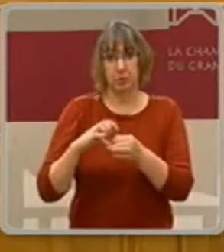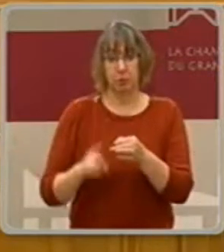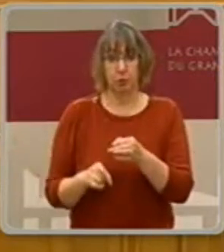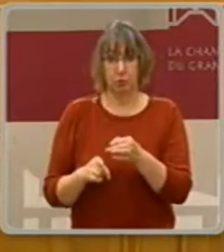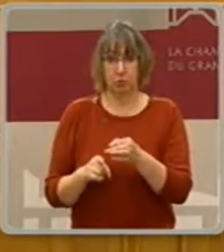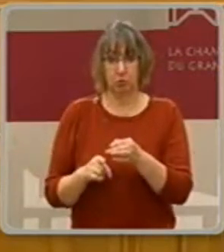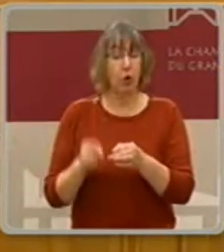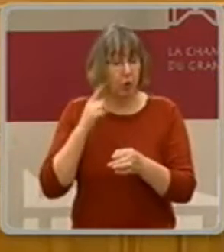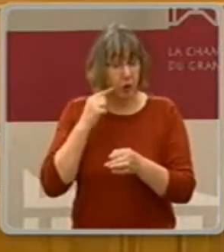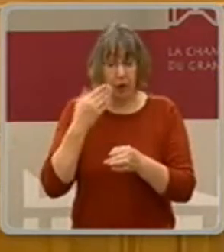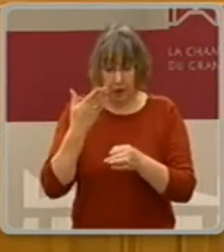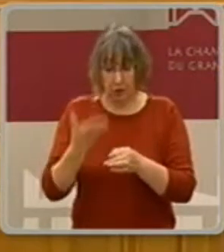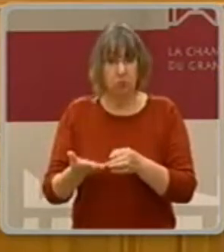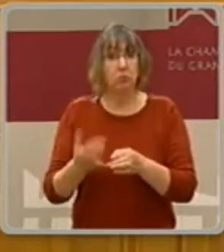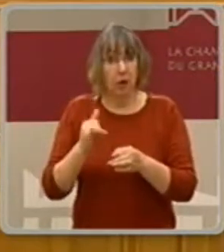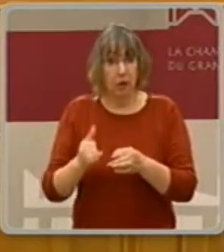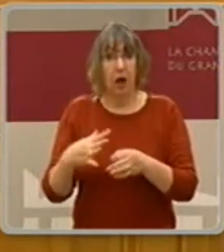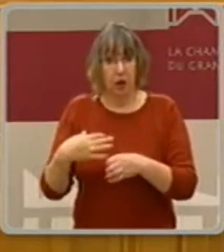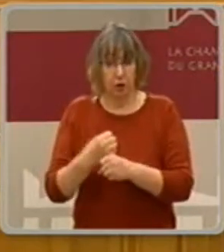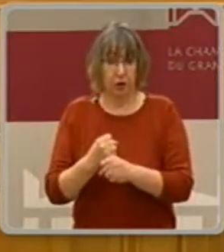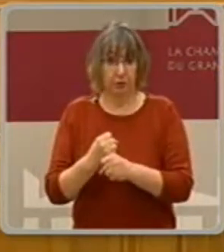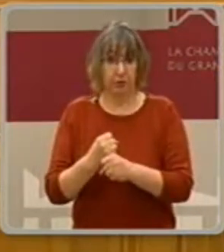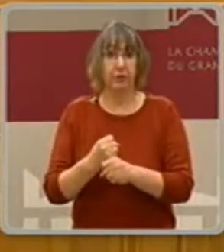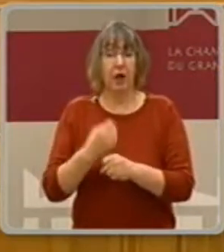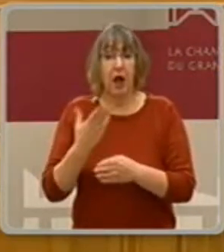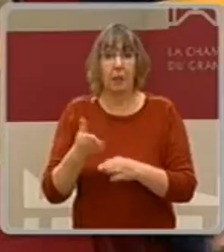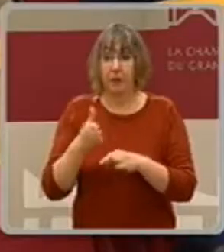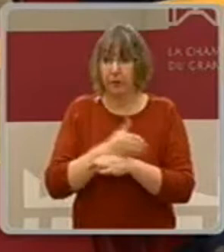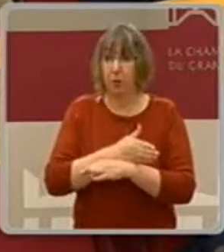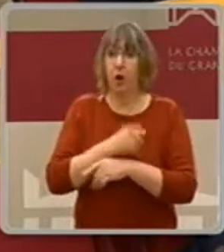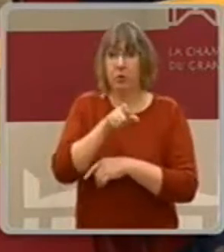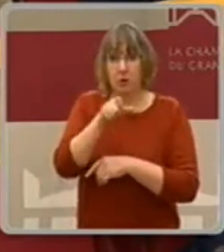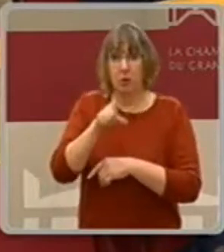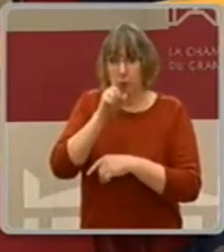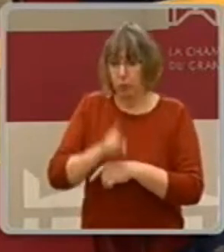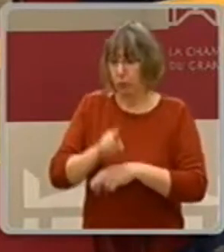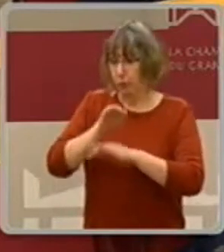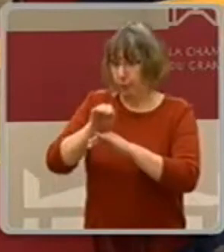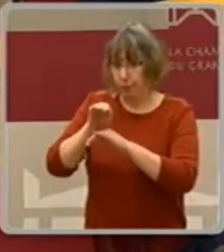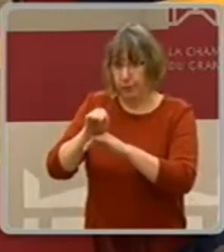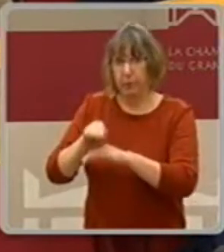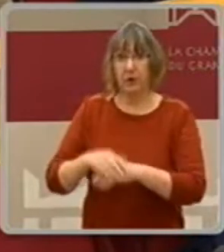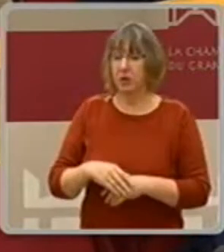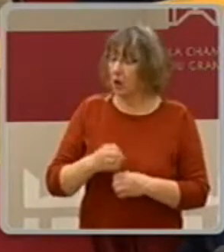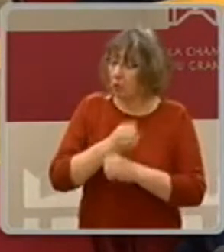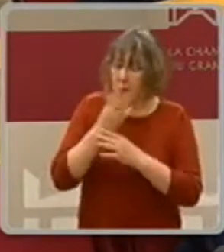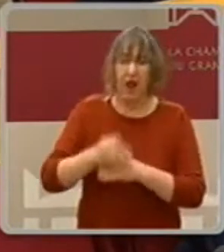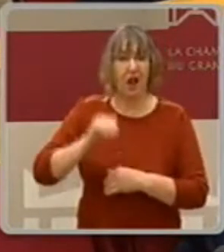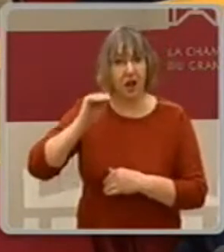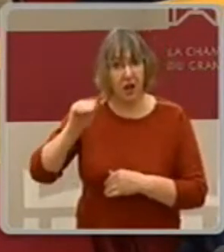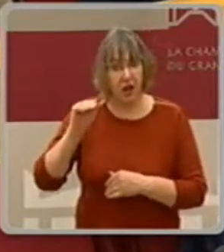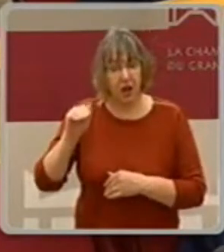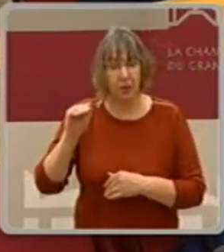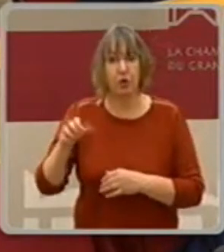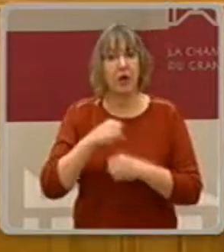von den Staatsfinanzen Wenn die Leute nicht so und das alles an der Reihe, wir haben Sputgeschäft, wir